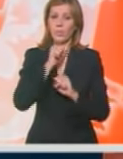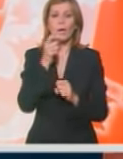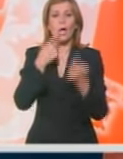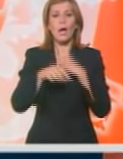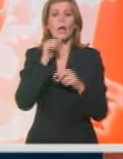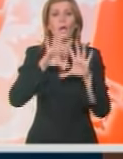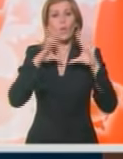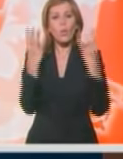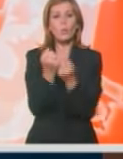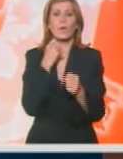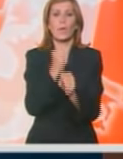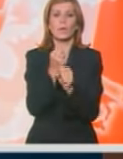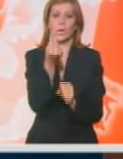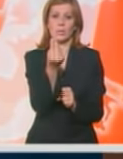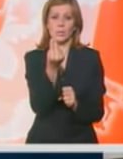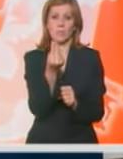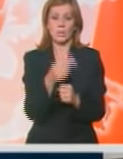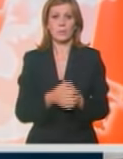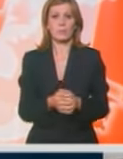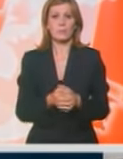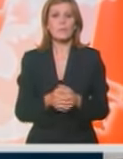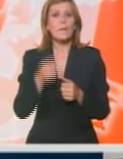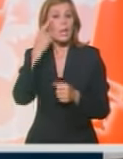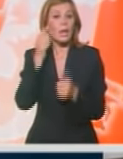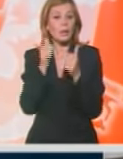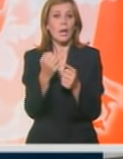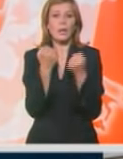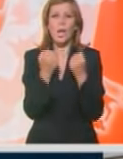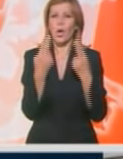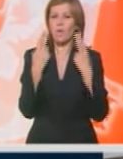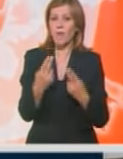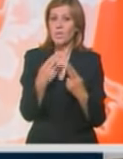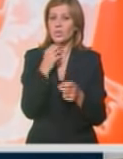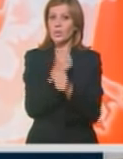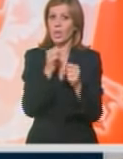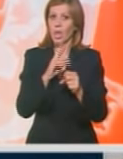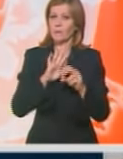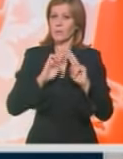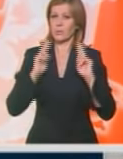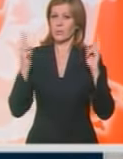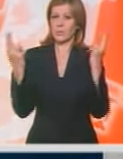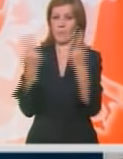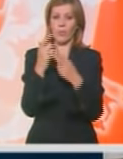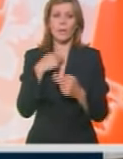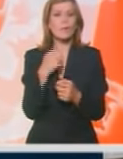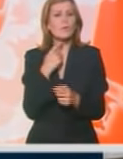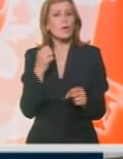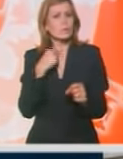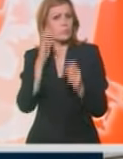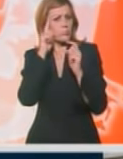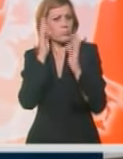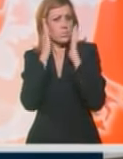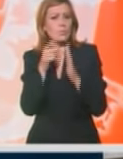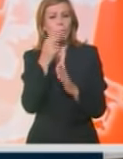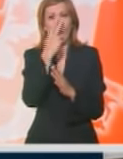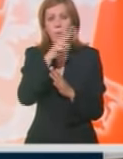i ukupna podrška Srbiji. Kina je danas veoma važan razgojni faktor u gotovacijalnom svetu i ubeđeni smo da će ova posled dopriniti